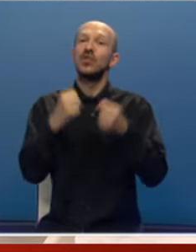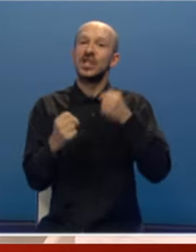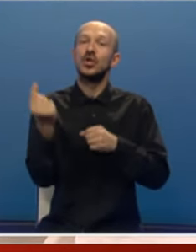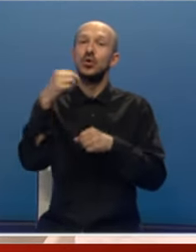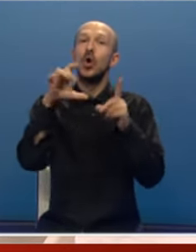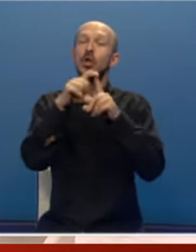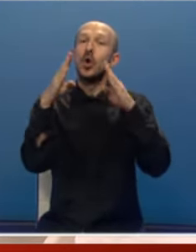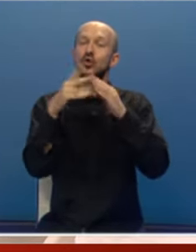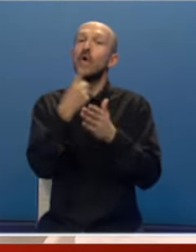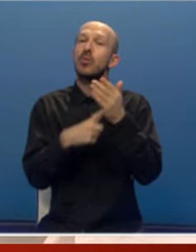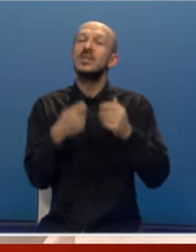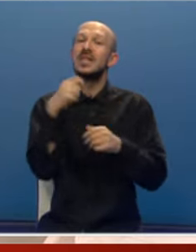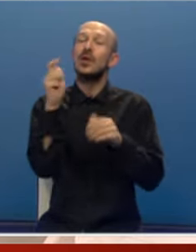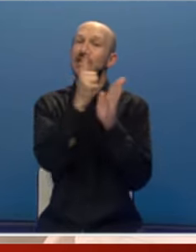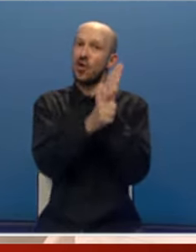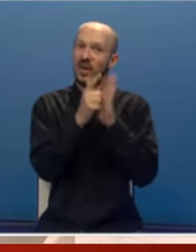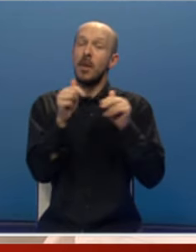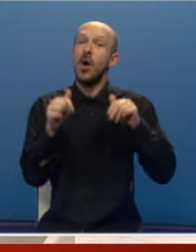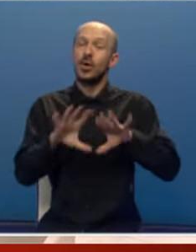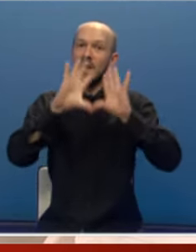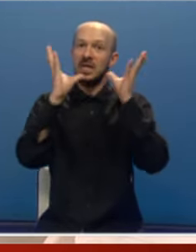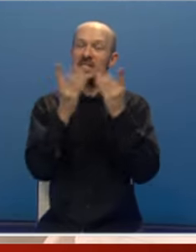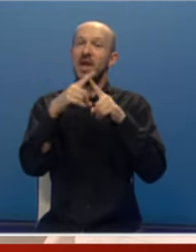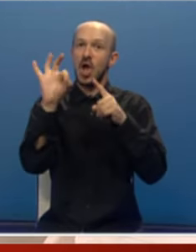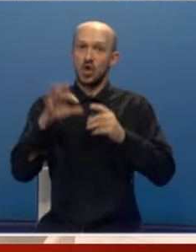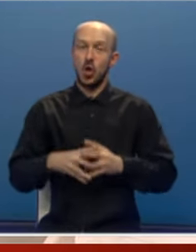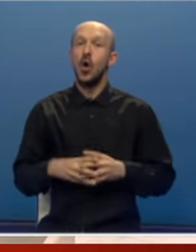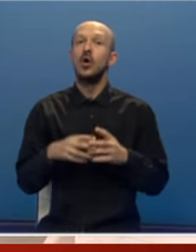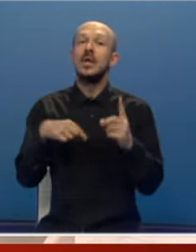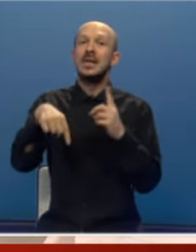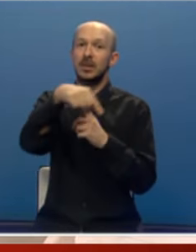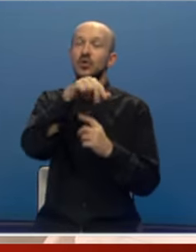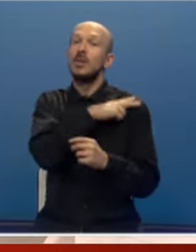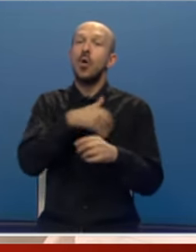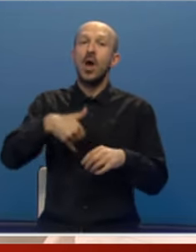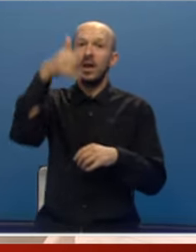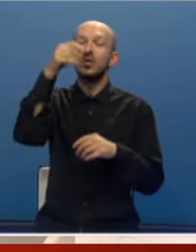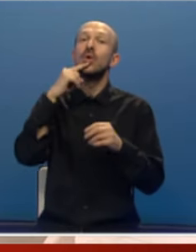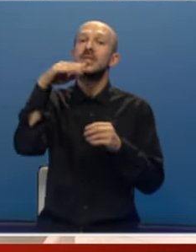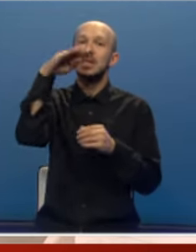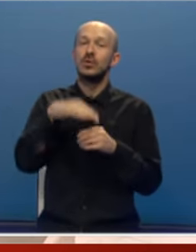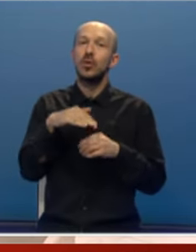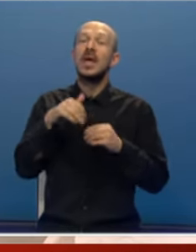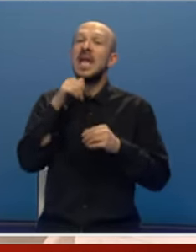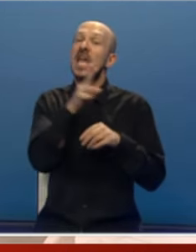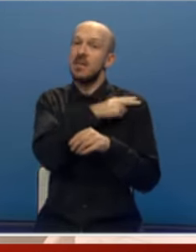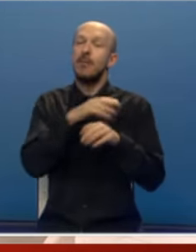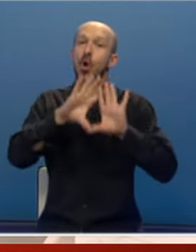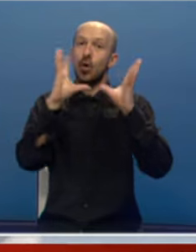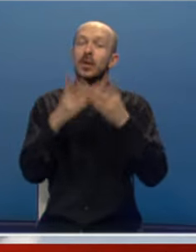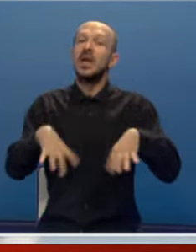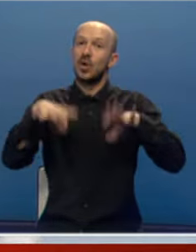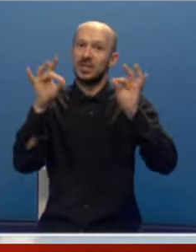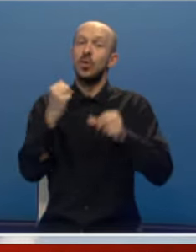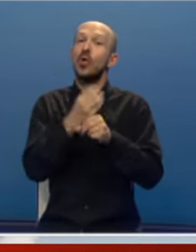dođe od kuće, tu se gubilo dragoceno vrijeme. Ovako je sve to, da kažem, zaobiđeno. Imamo lift s kojim se spuštamo, jedan sprat ispod imamo kompletnu